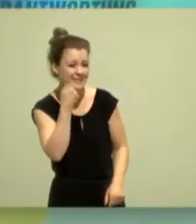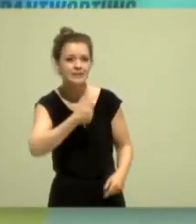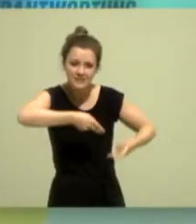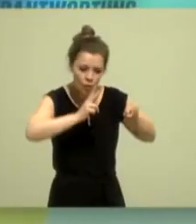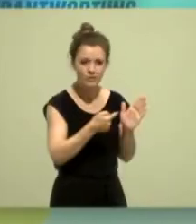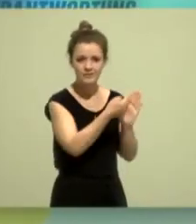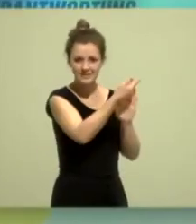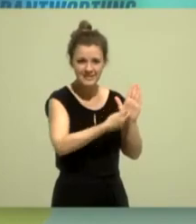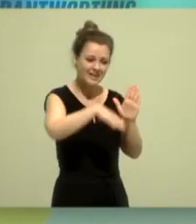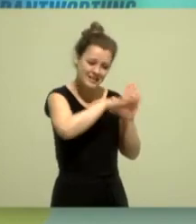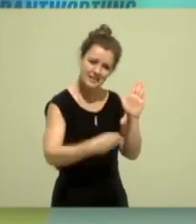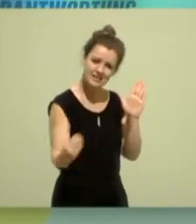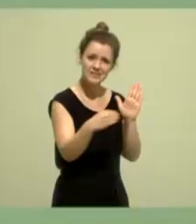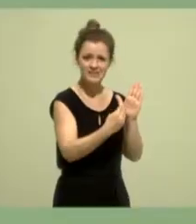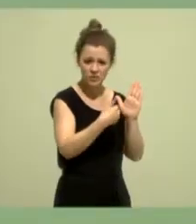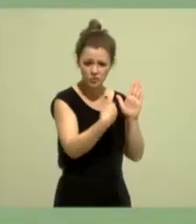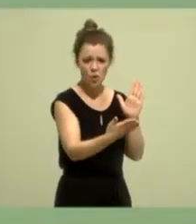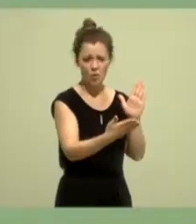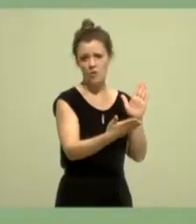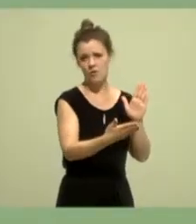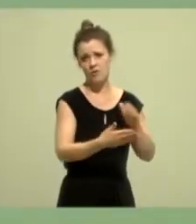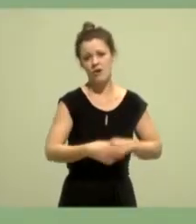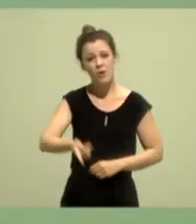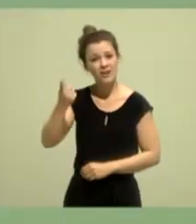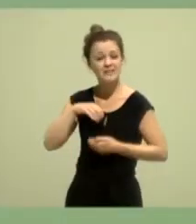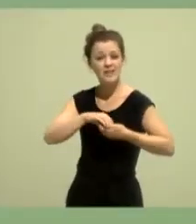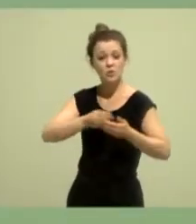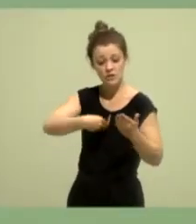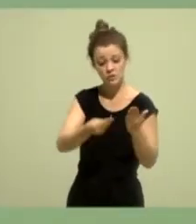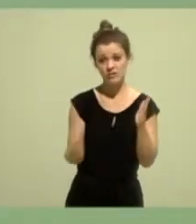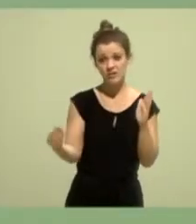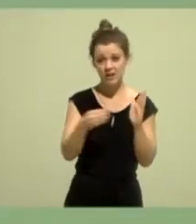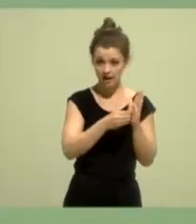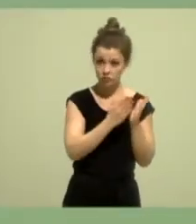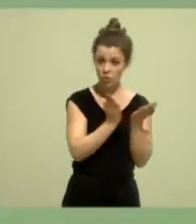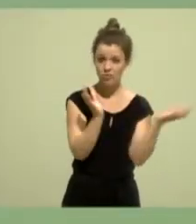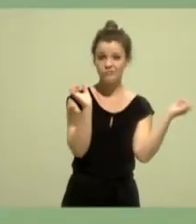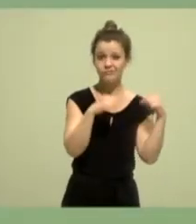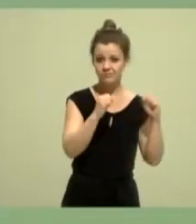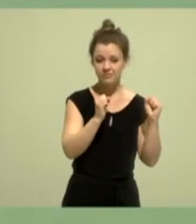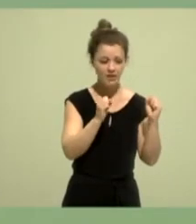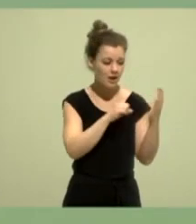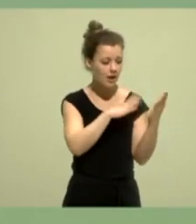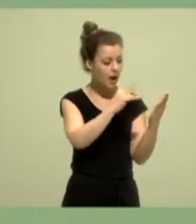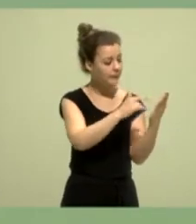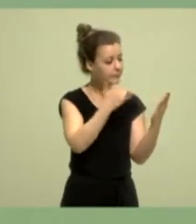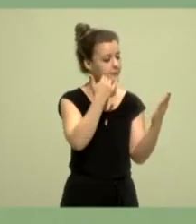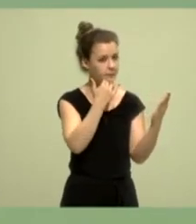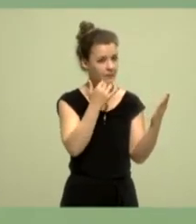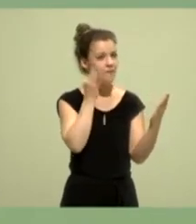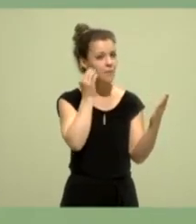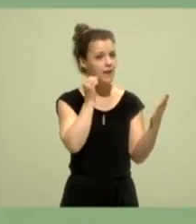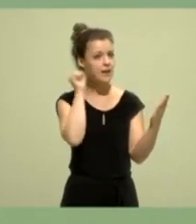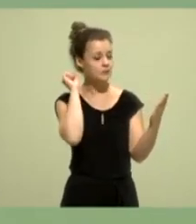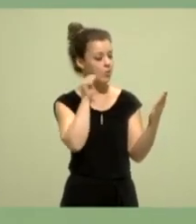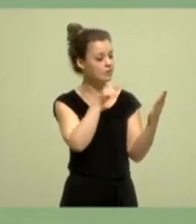Und auch im Koalitionsvertrag, den wir gestern beschlossen haben, lesen wir diese feministische Handschrift deutlich raus. Wir reden